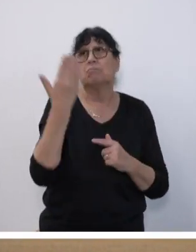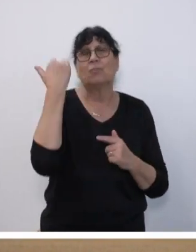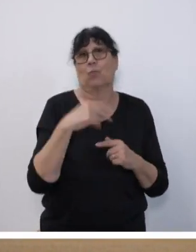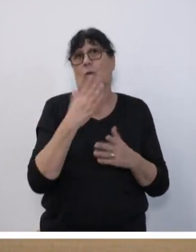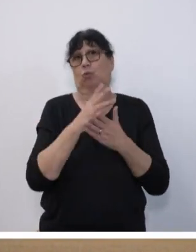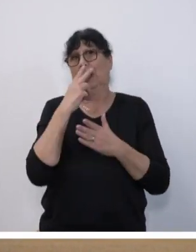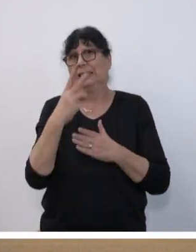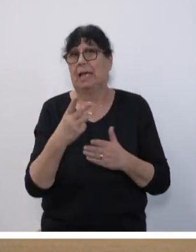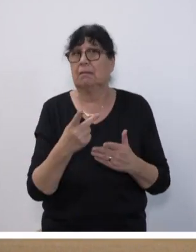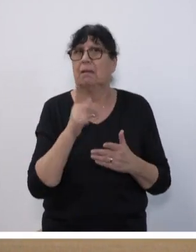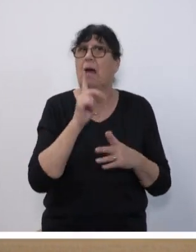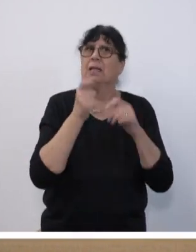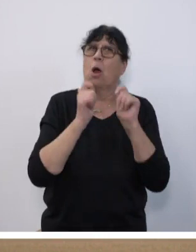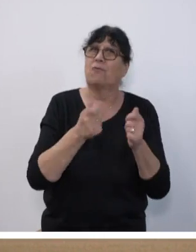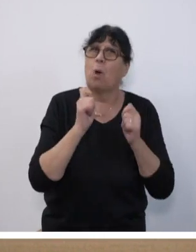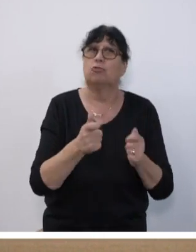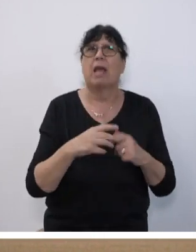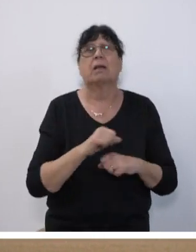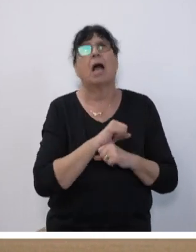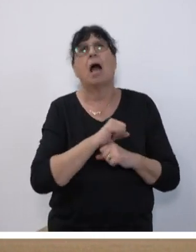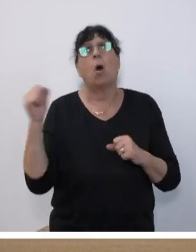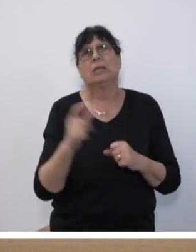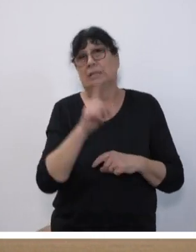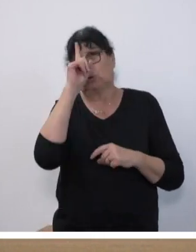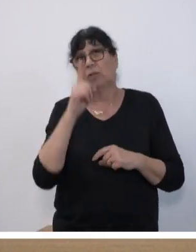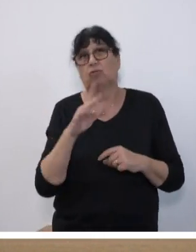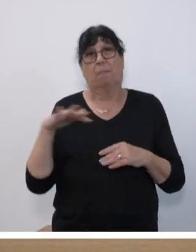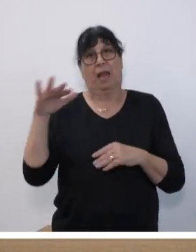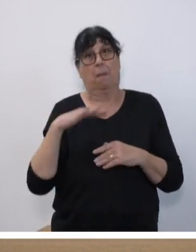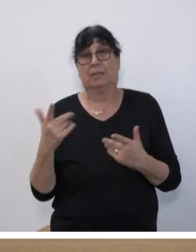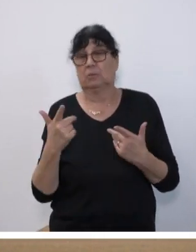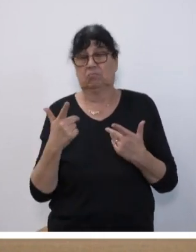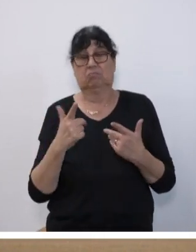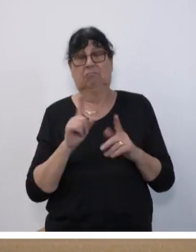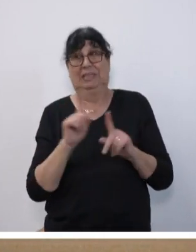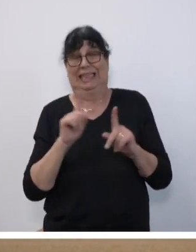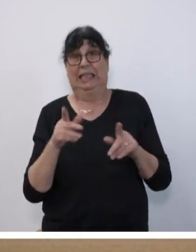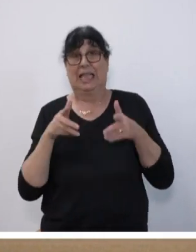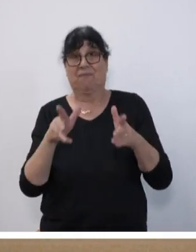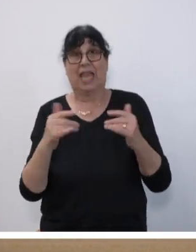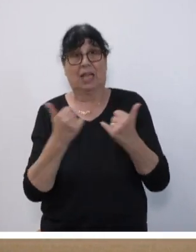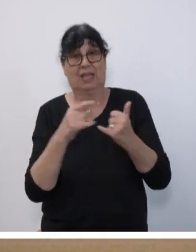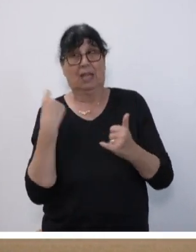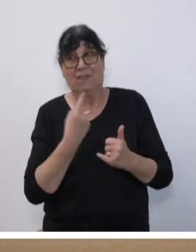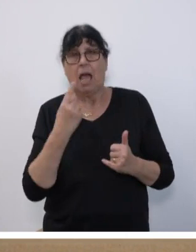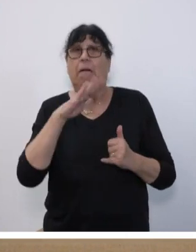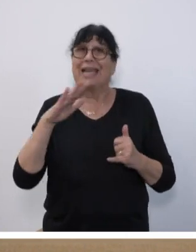das sehen wir in Vorschlägen auch in ostdeutschen Parlamenten, das ist nicht der Weg, wie wir Kinder und Jugendliche im Saarland beteiligt sind.